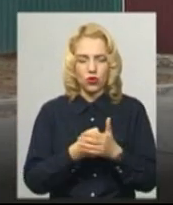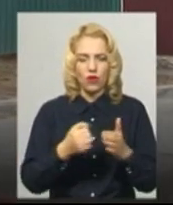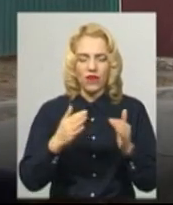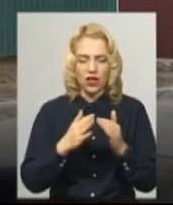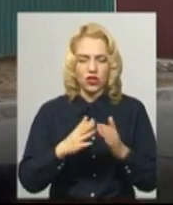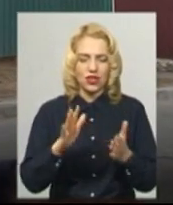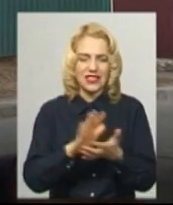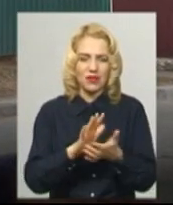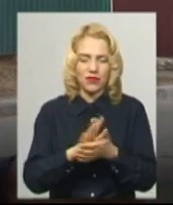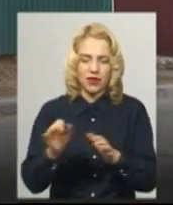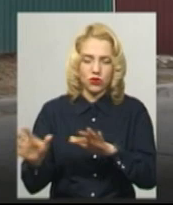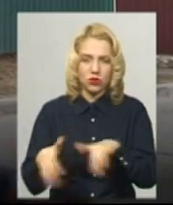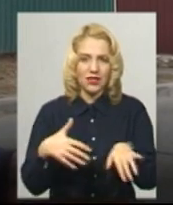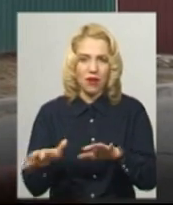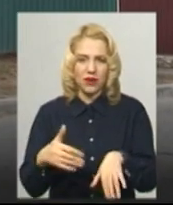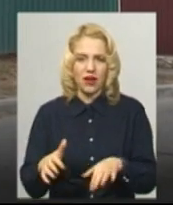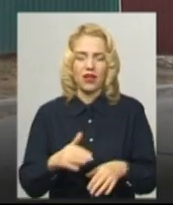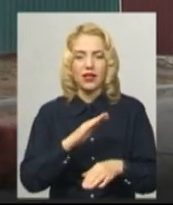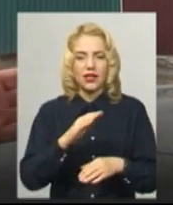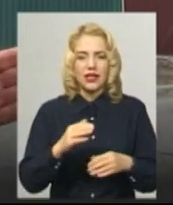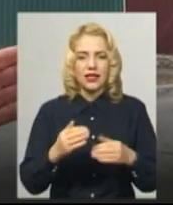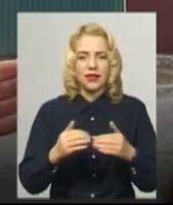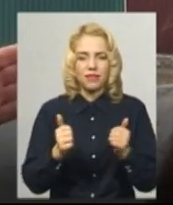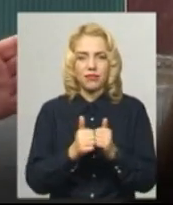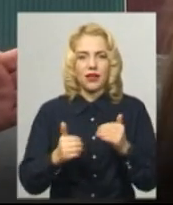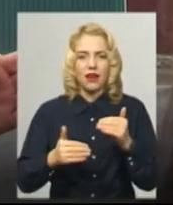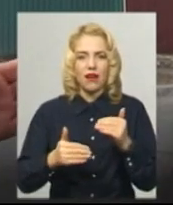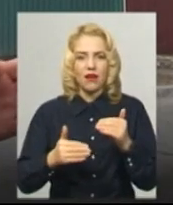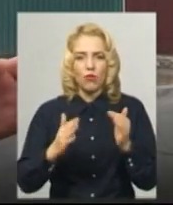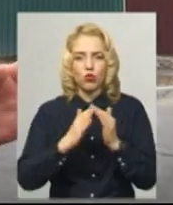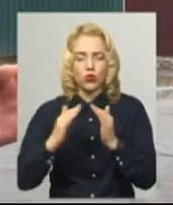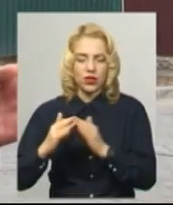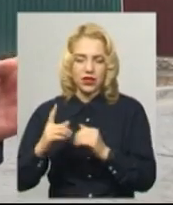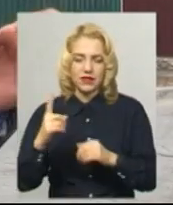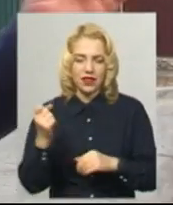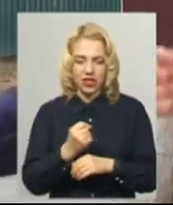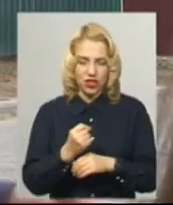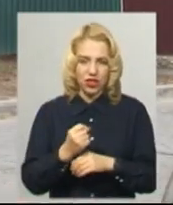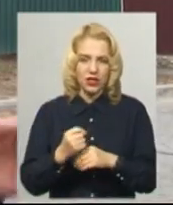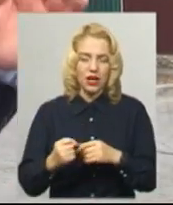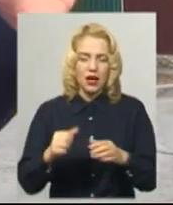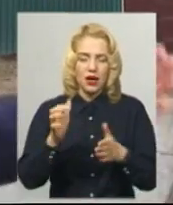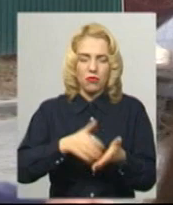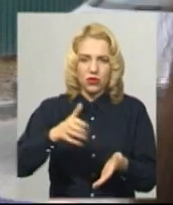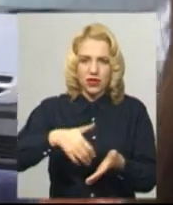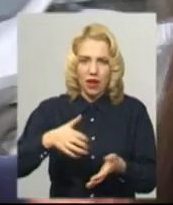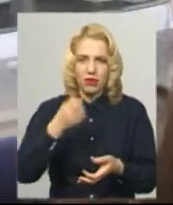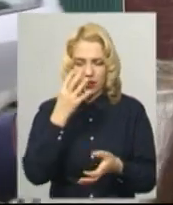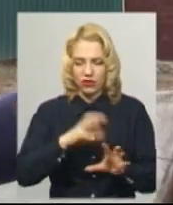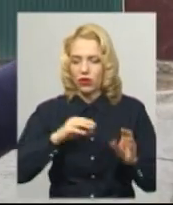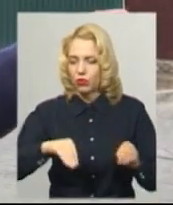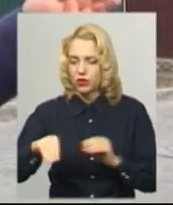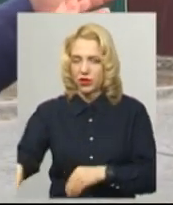сміття під будинку, буквально за тиждень часу пересапали, посадили квіти